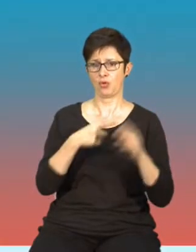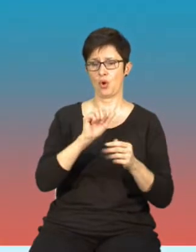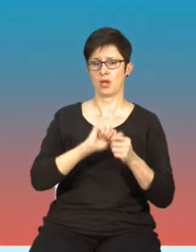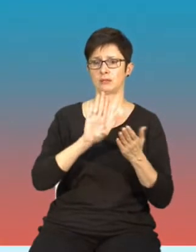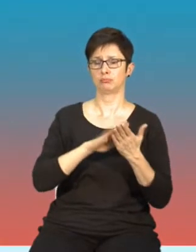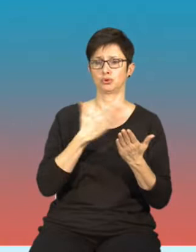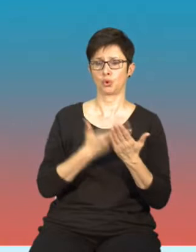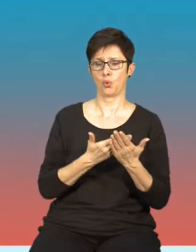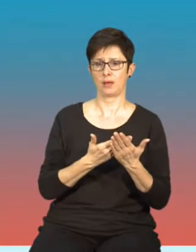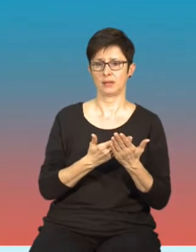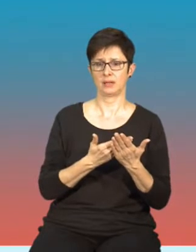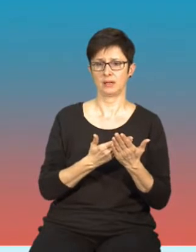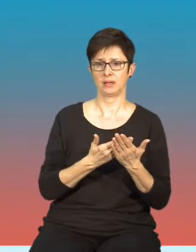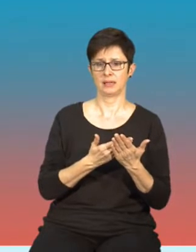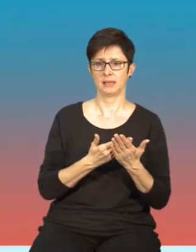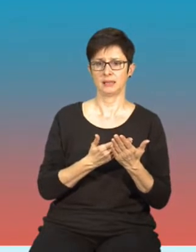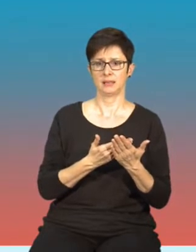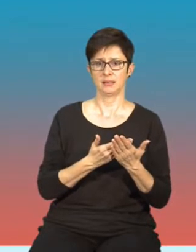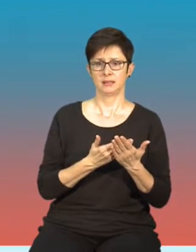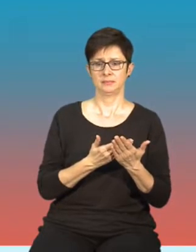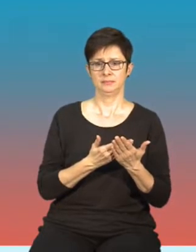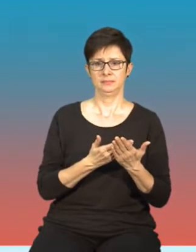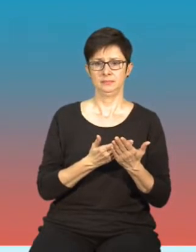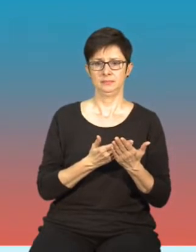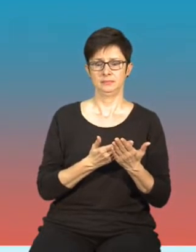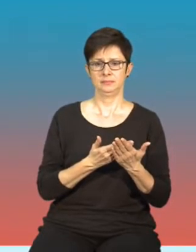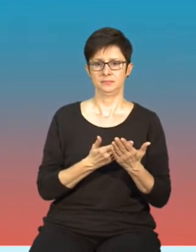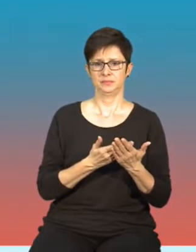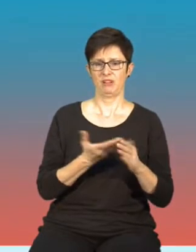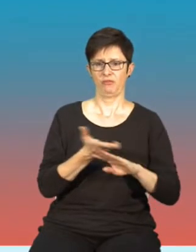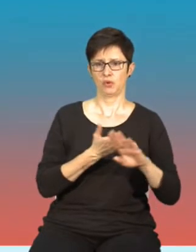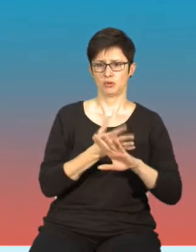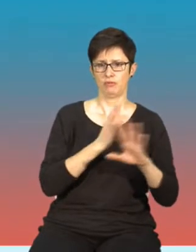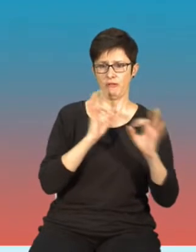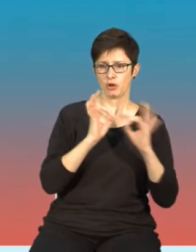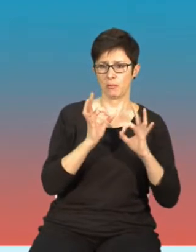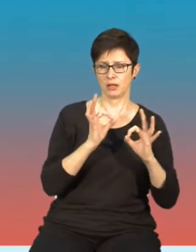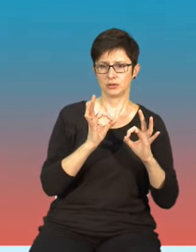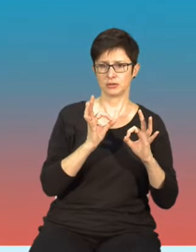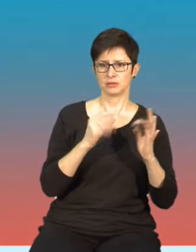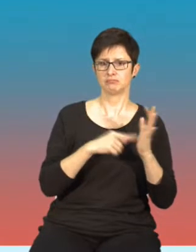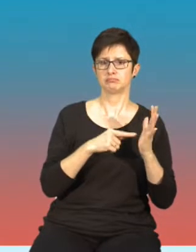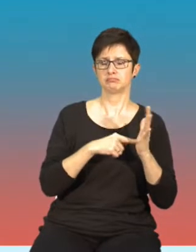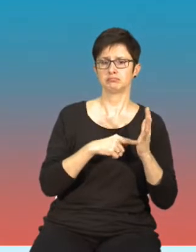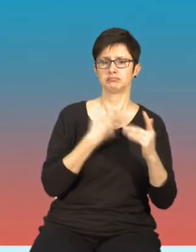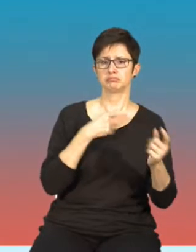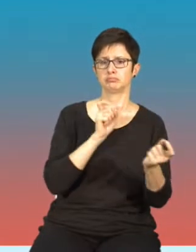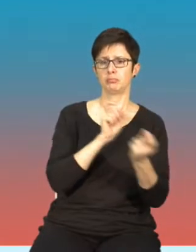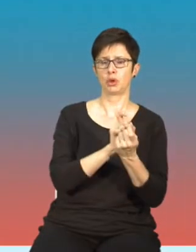dezinformacji dotyczącej protestów